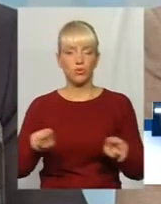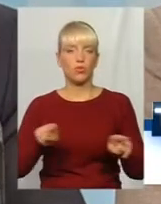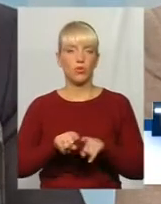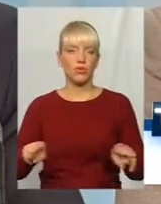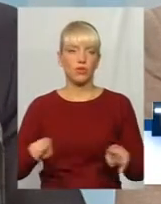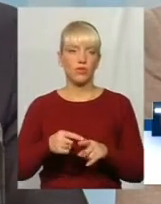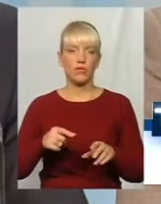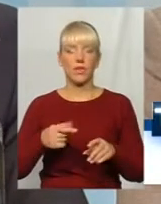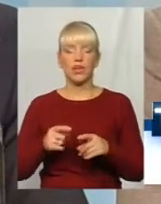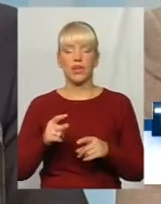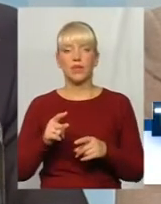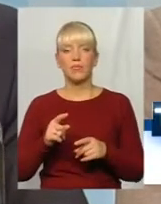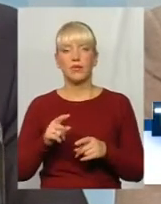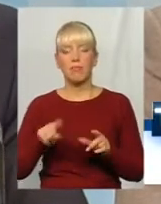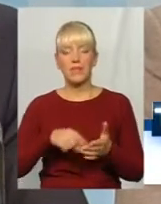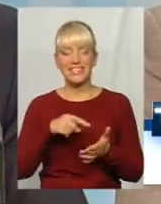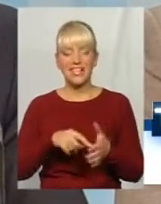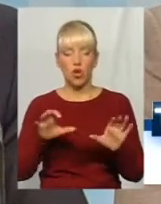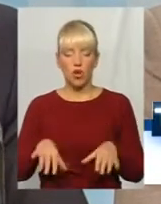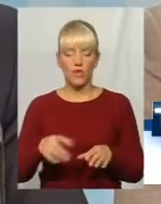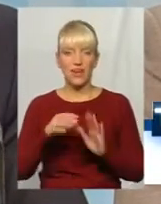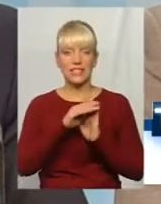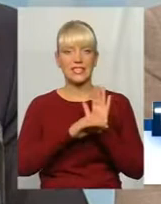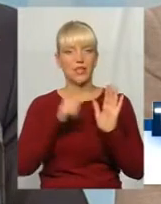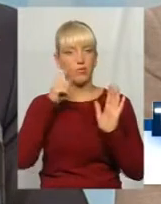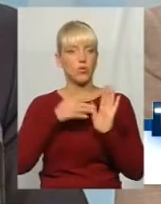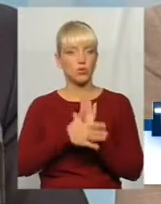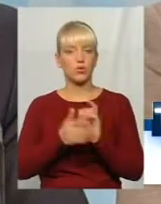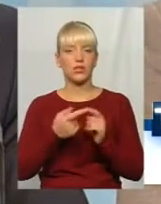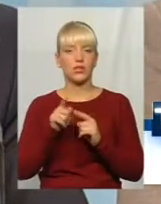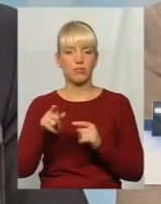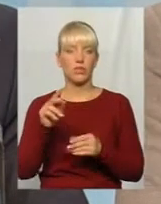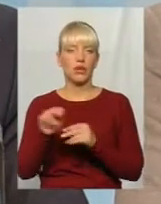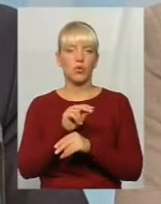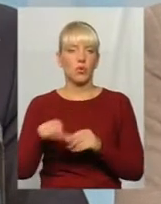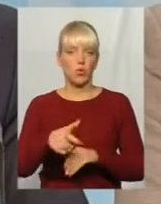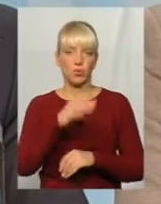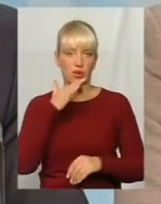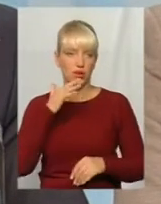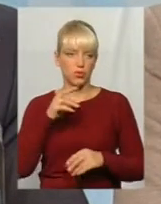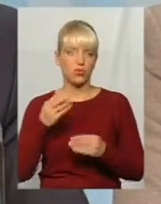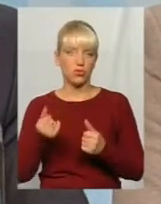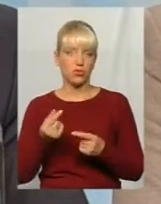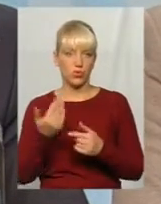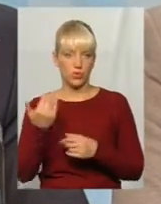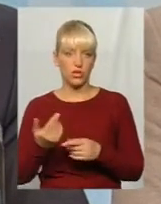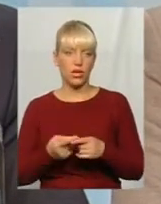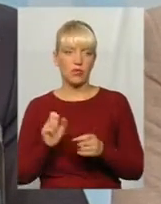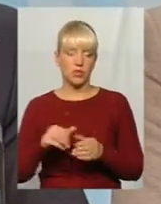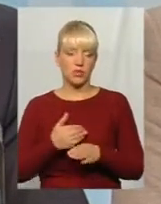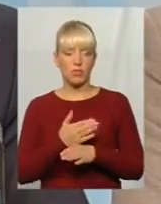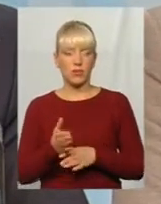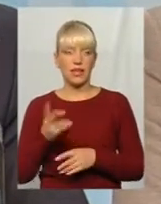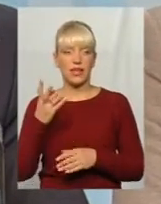голова роботою в системі прозору. Там вони більше статистість зекономили на ремонтах доріг. Тобто це живі кошти, можна перенаправити.